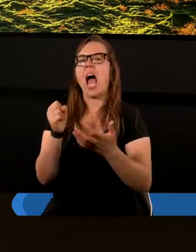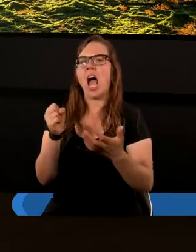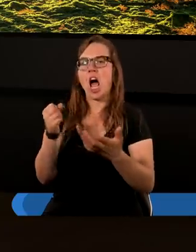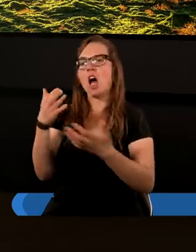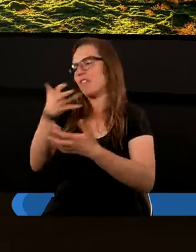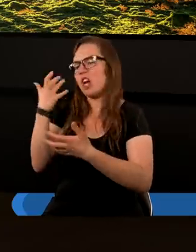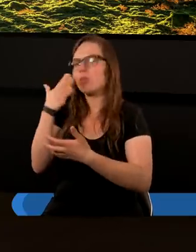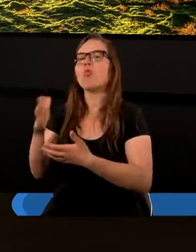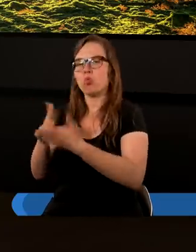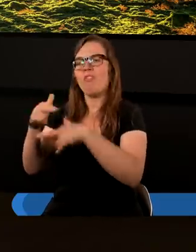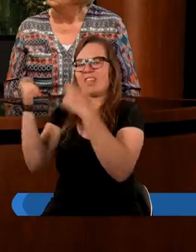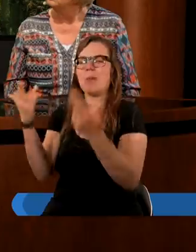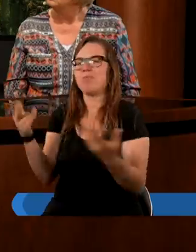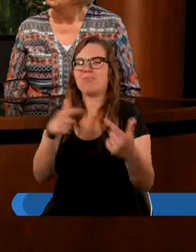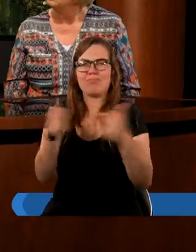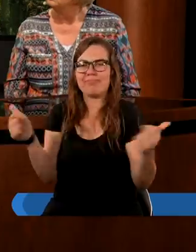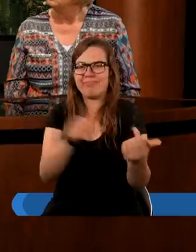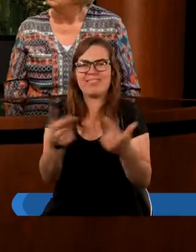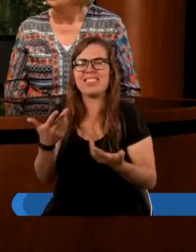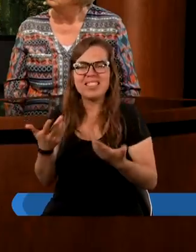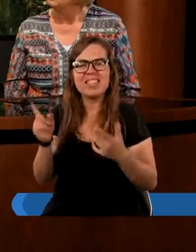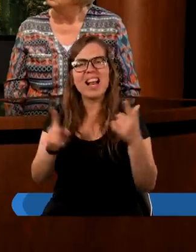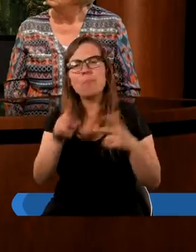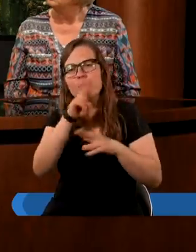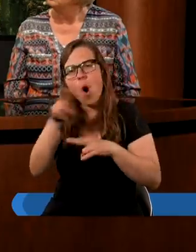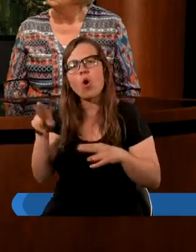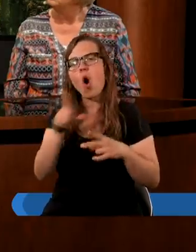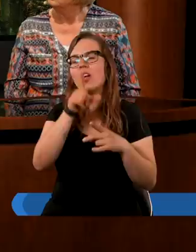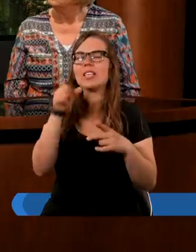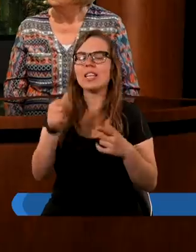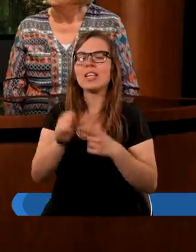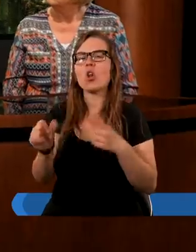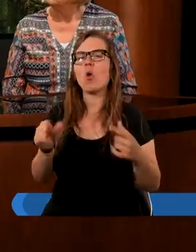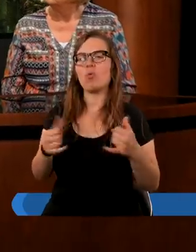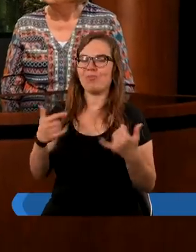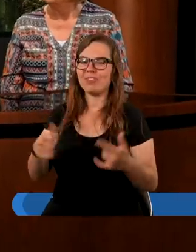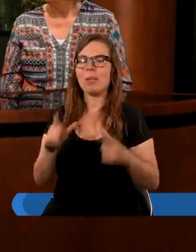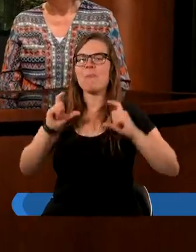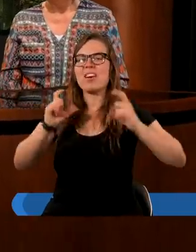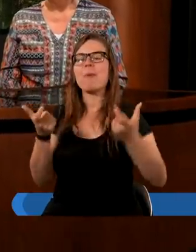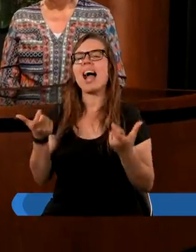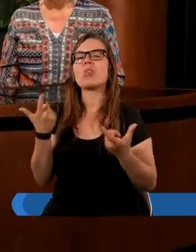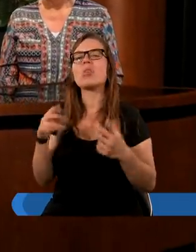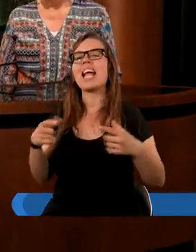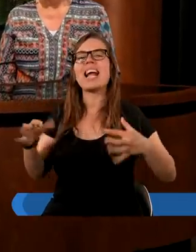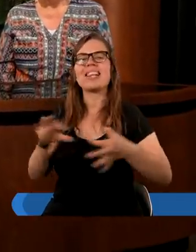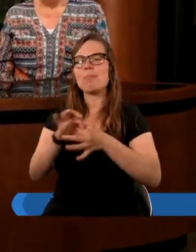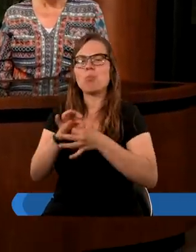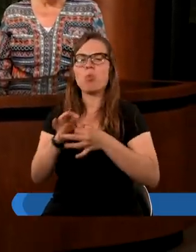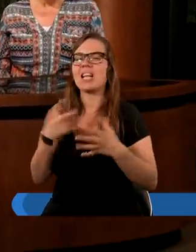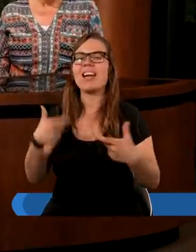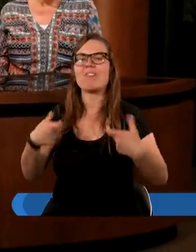zmartwychwstanie? Oczywiście, także te poglądy no się w tym wypadku nie